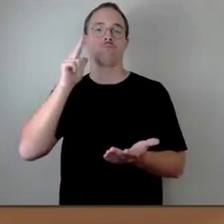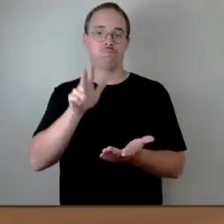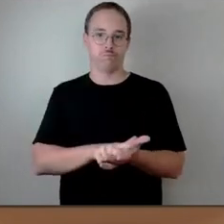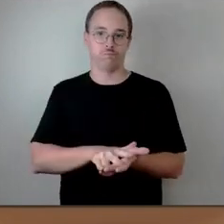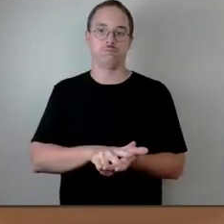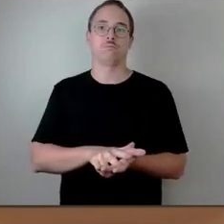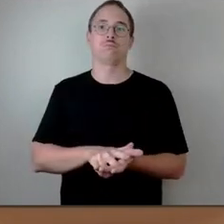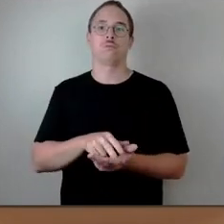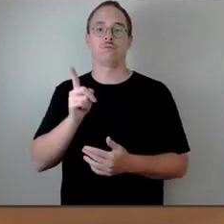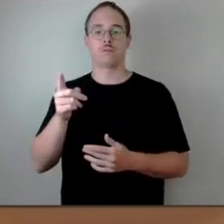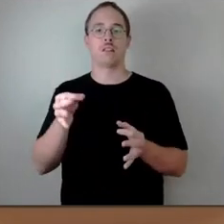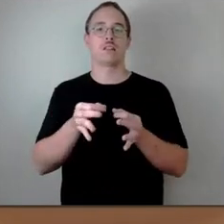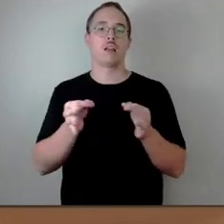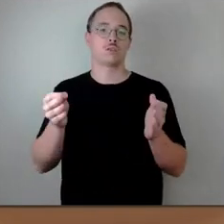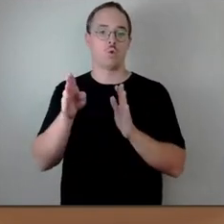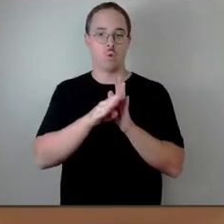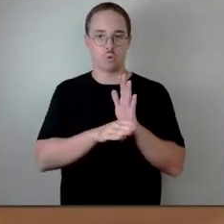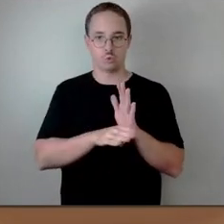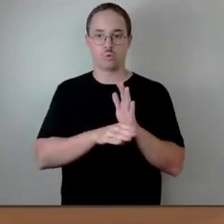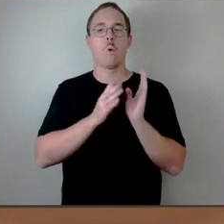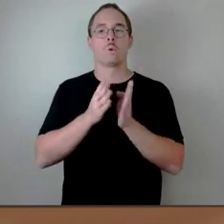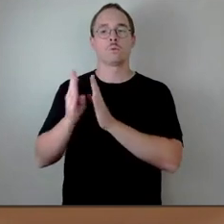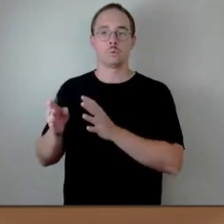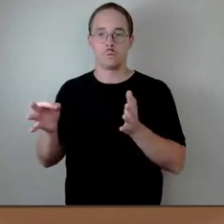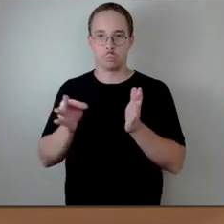Tagesordnungspunkt geschafft.